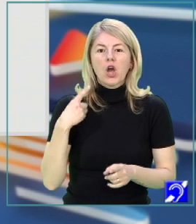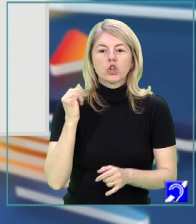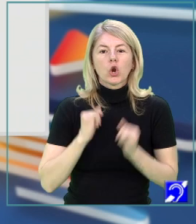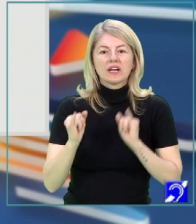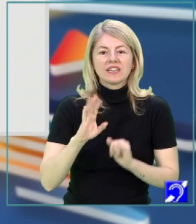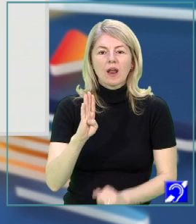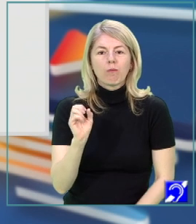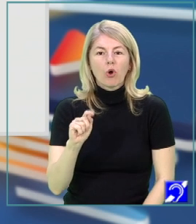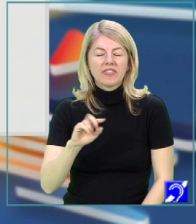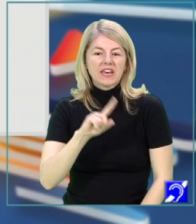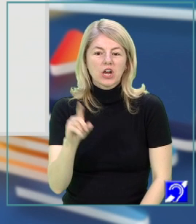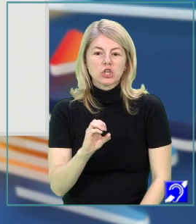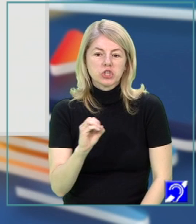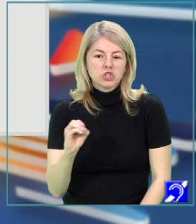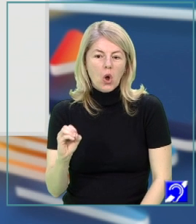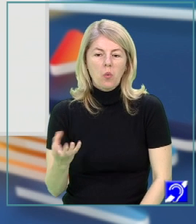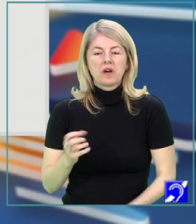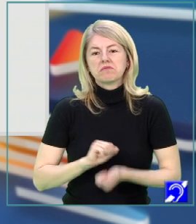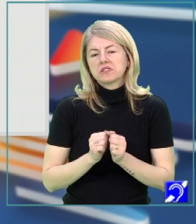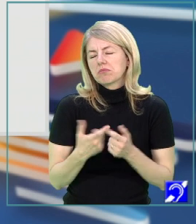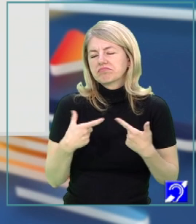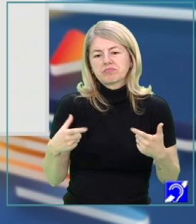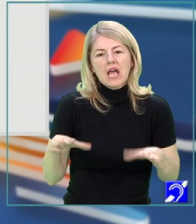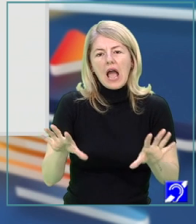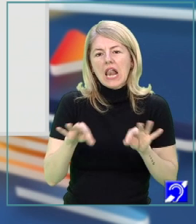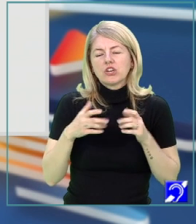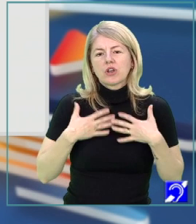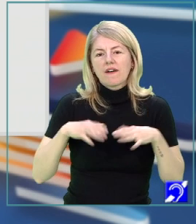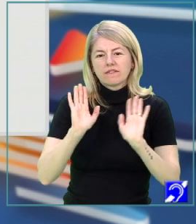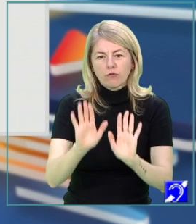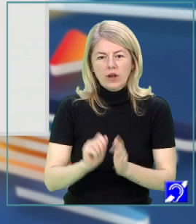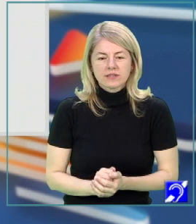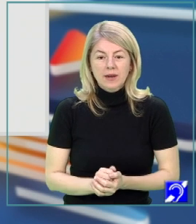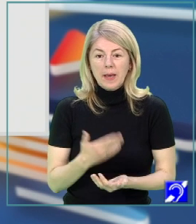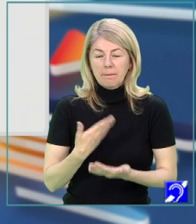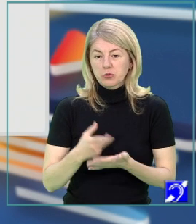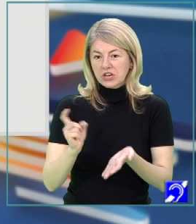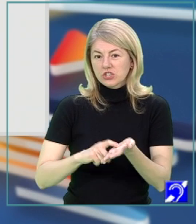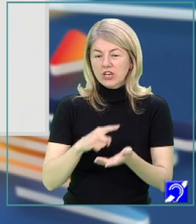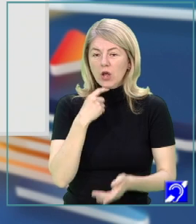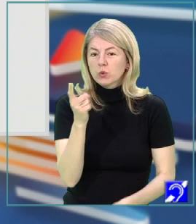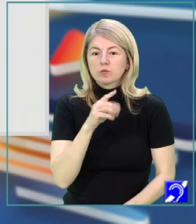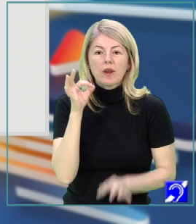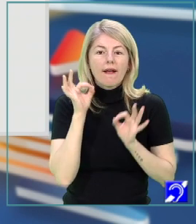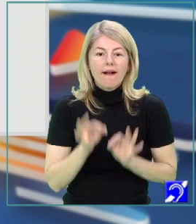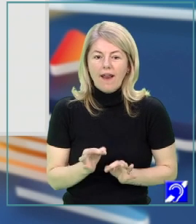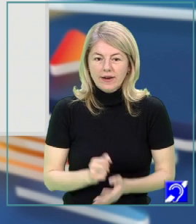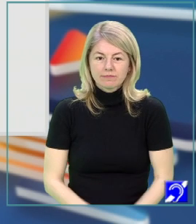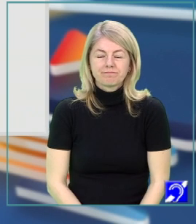grădină botanică, într-o grădină zoologică. Este alegerea voastră. Pentru că în cerință nu se specifică.